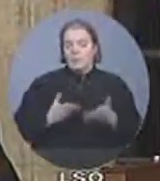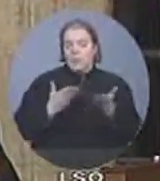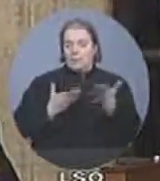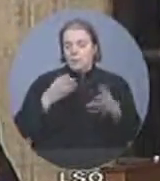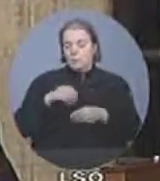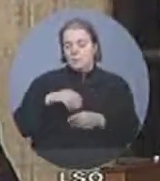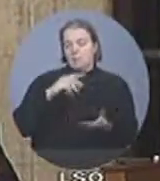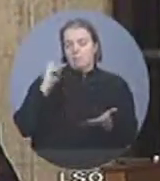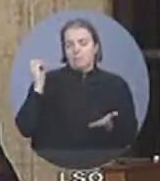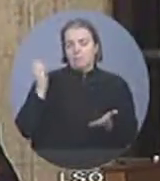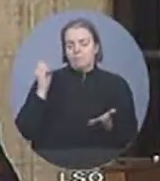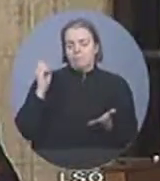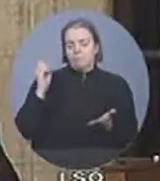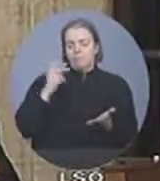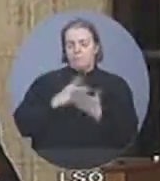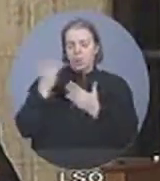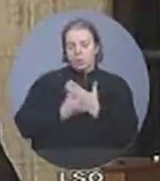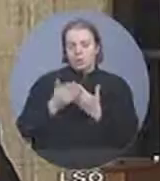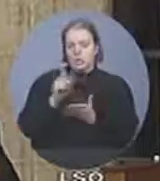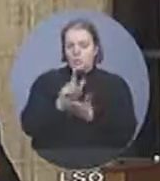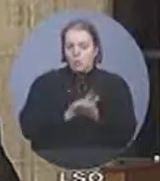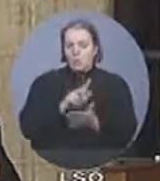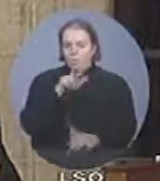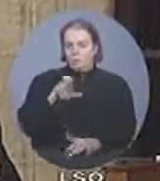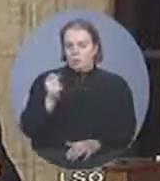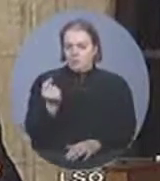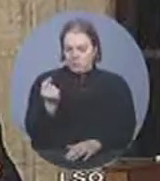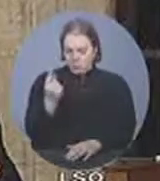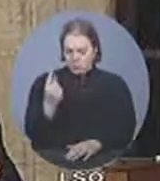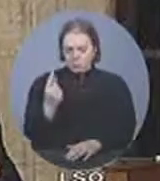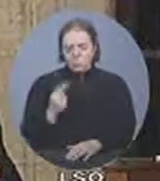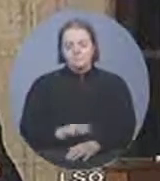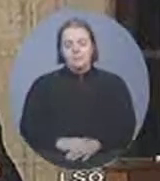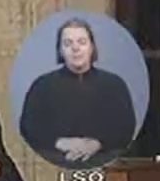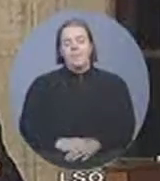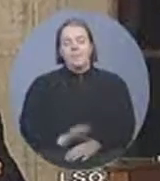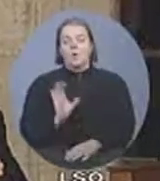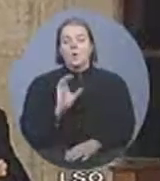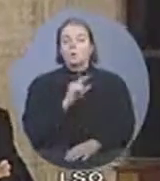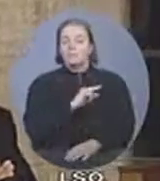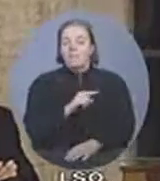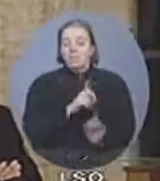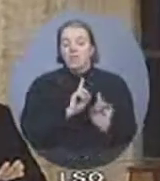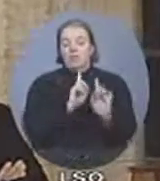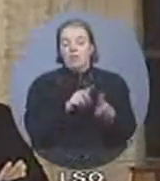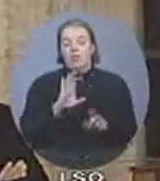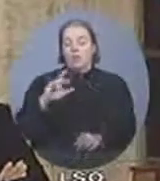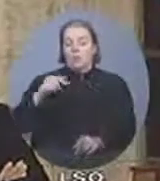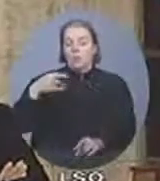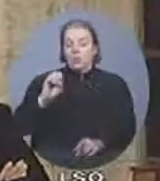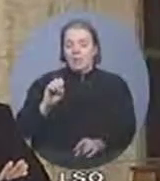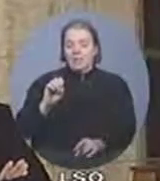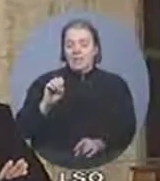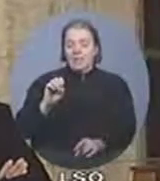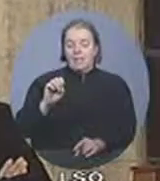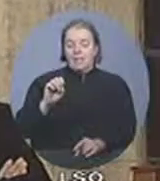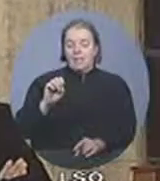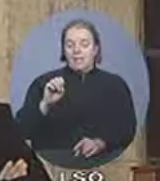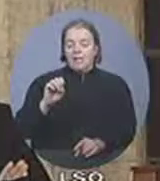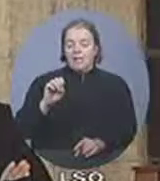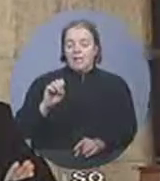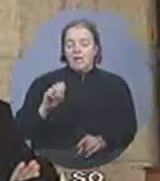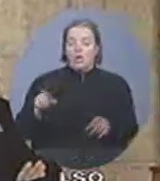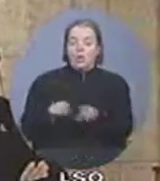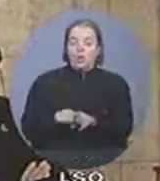notre projet de loi 311. Mais les conservateurs vont à Copenhague comme les libéraux ont signé